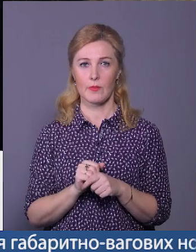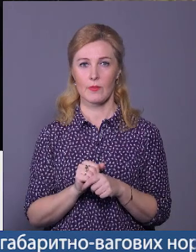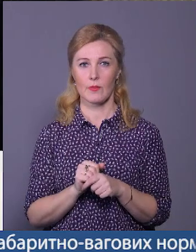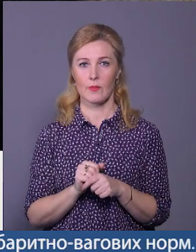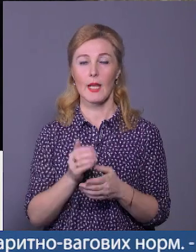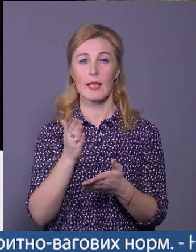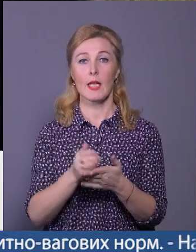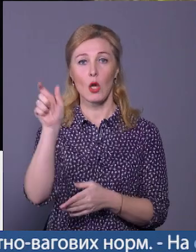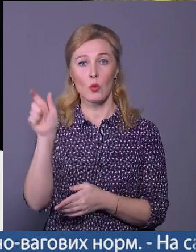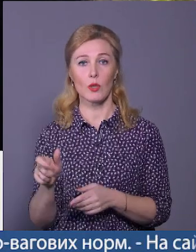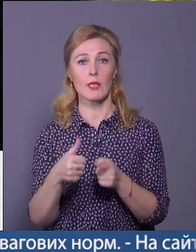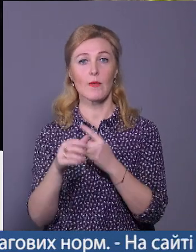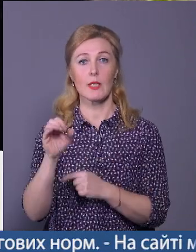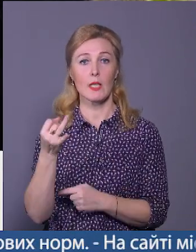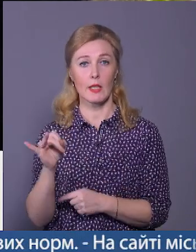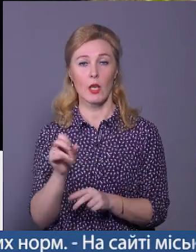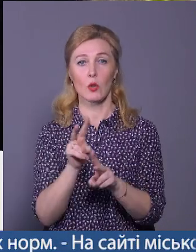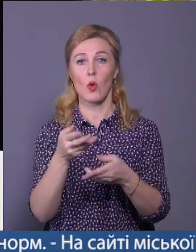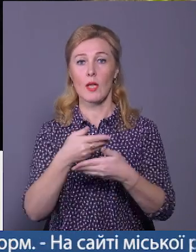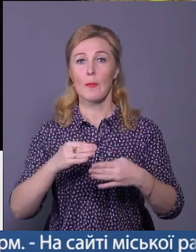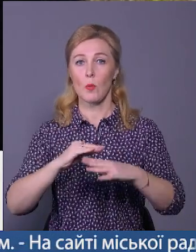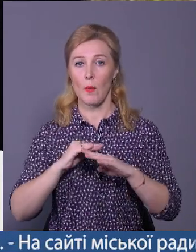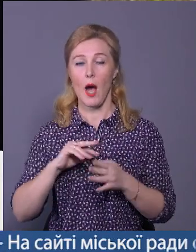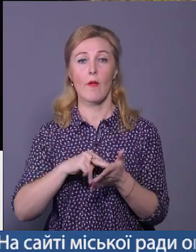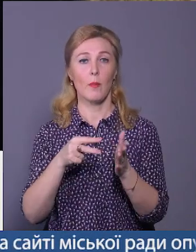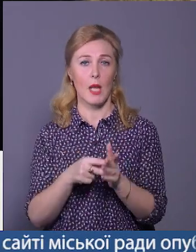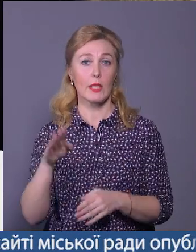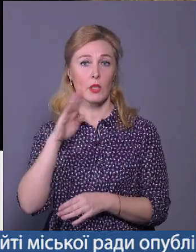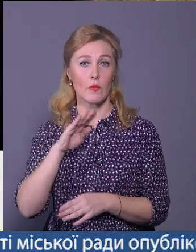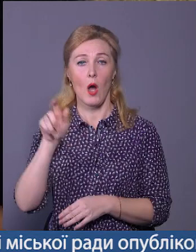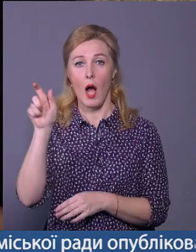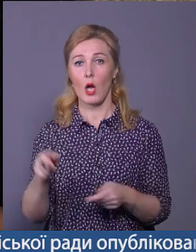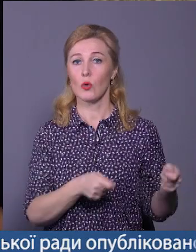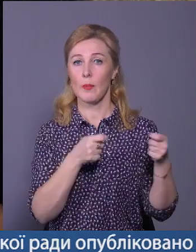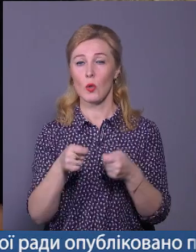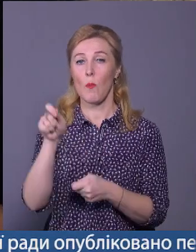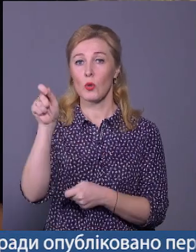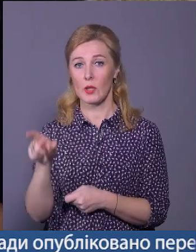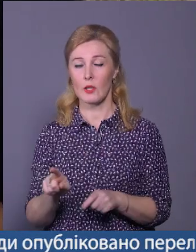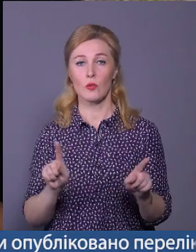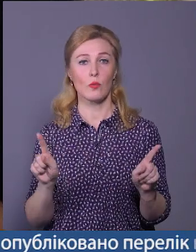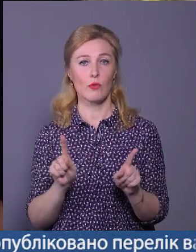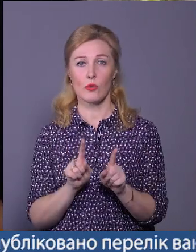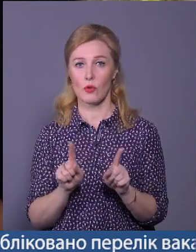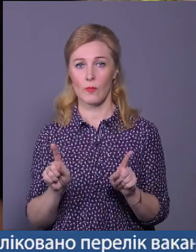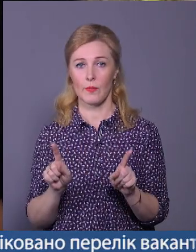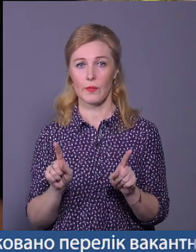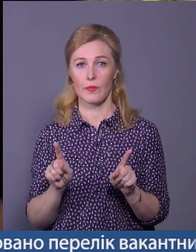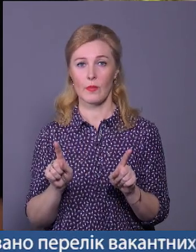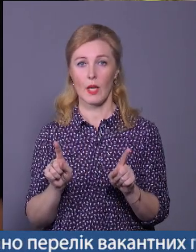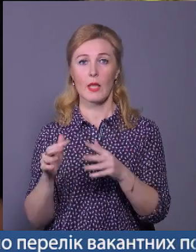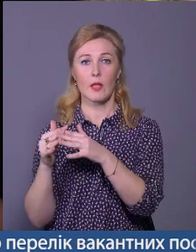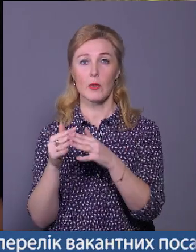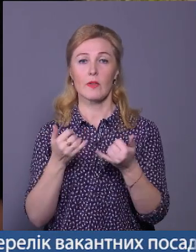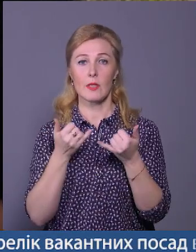Є людина, його звати Сергій, який нам допомагає в плані з водою, а люди зносять бутилки, тому що про дві позиції